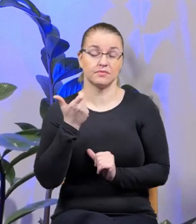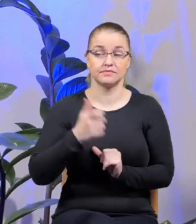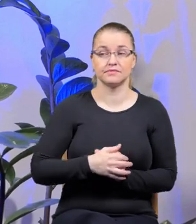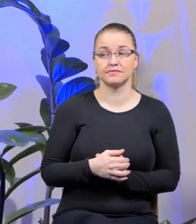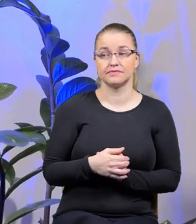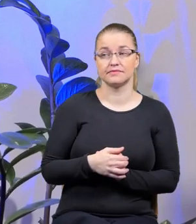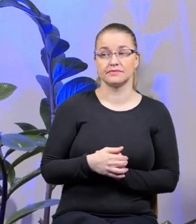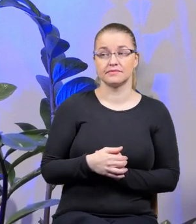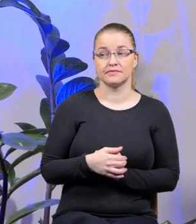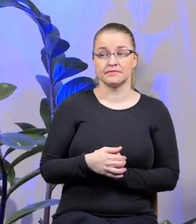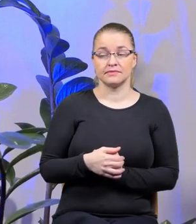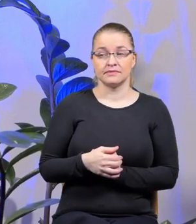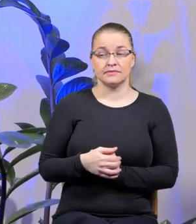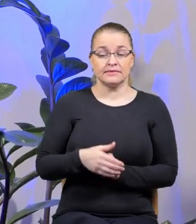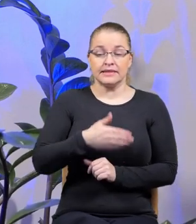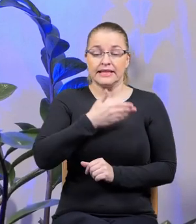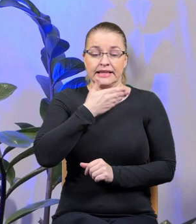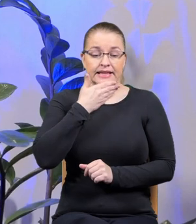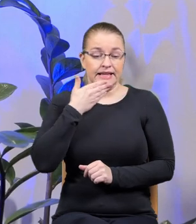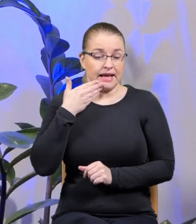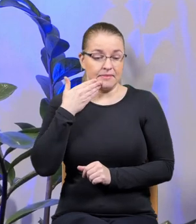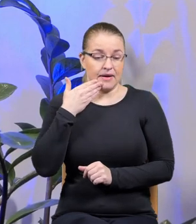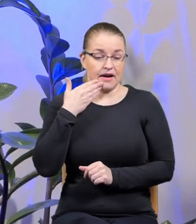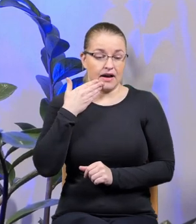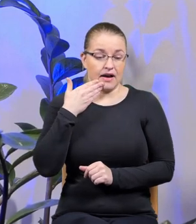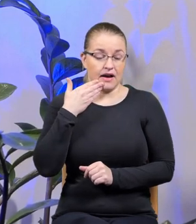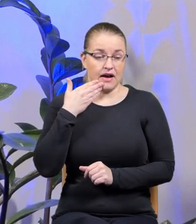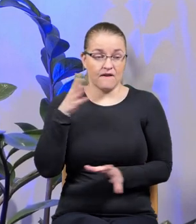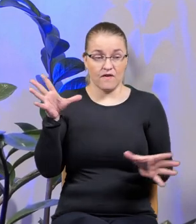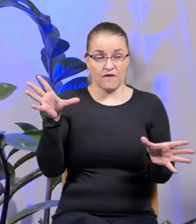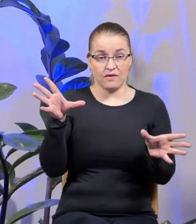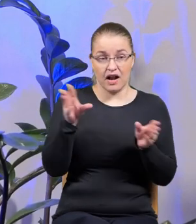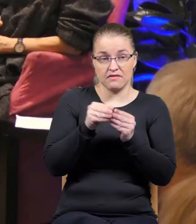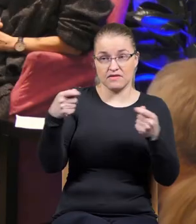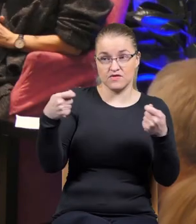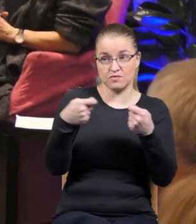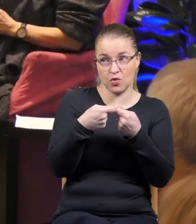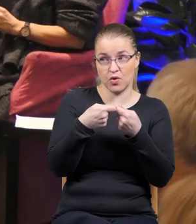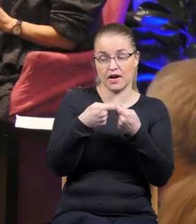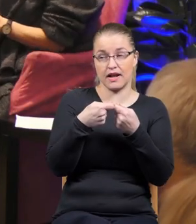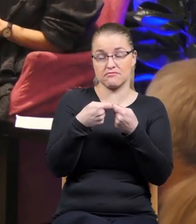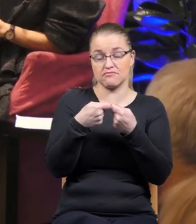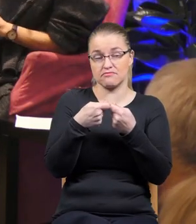nie doszliśmy do jakiejś jednoznacznej konkluzji, ale może... Mieliśmy? Dość.